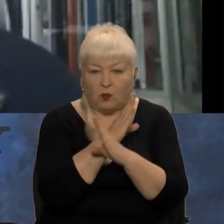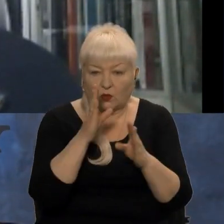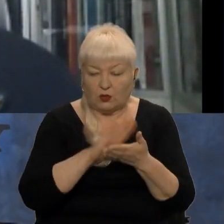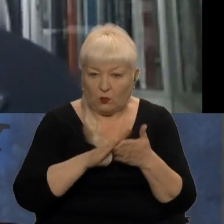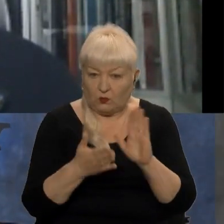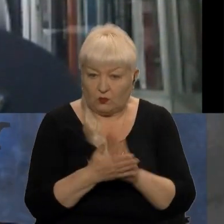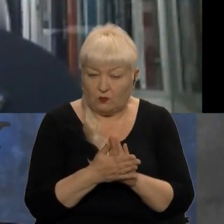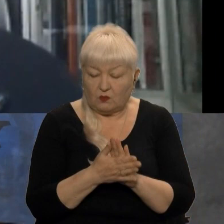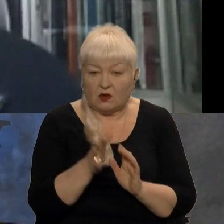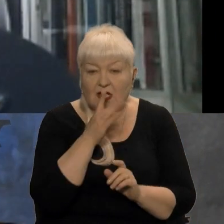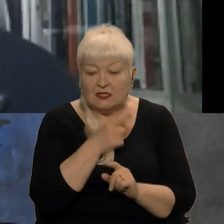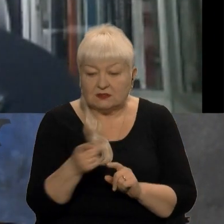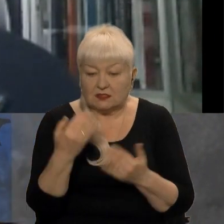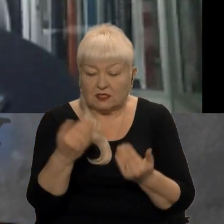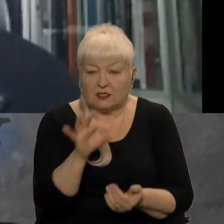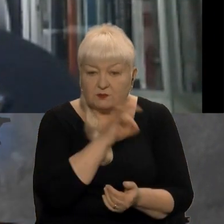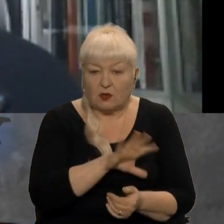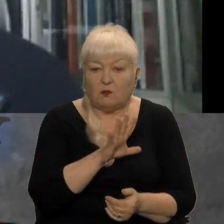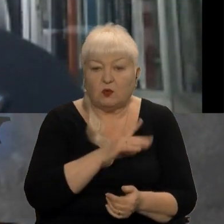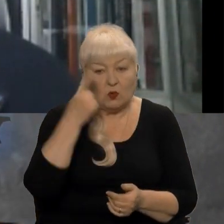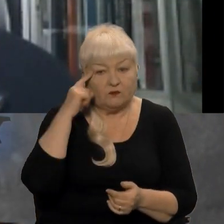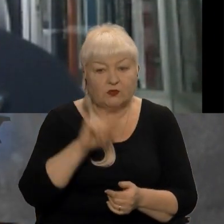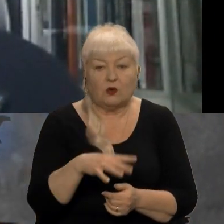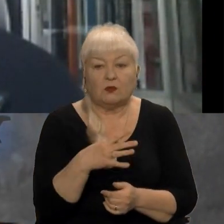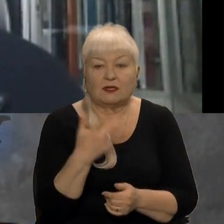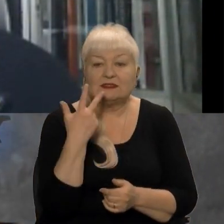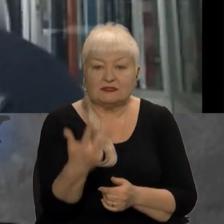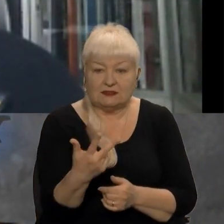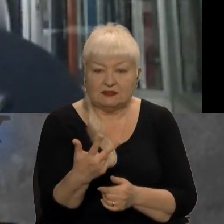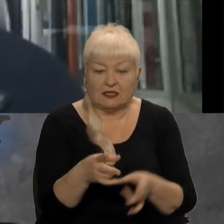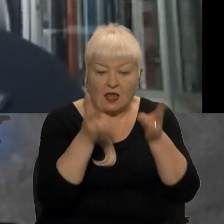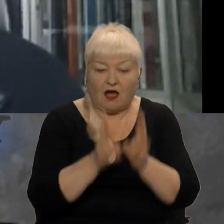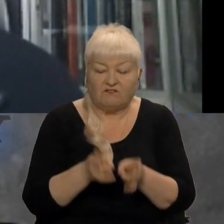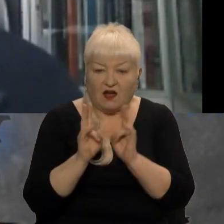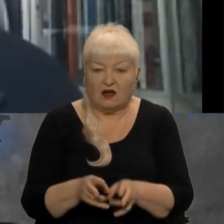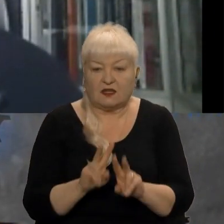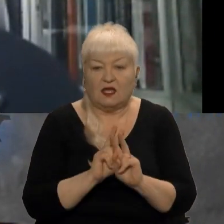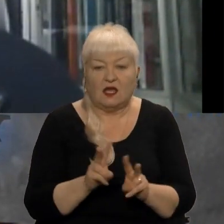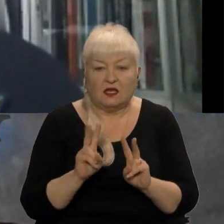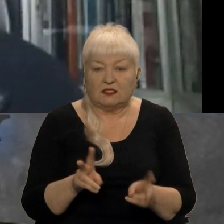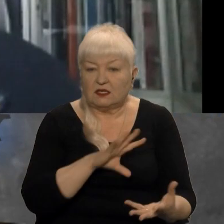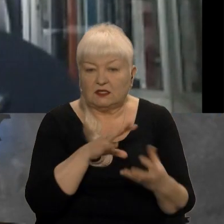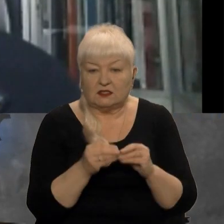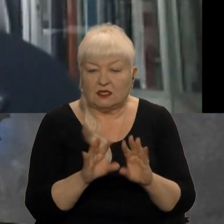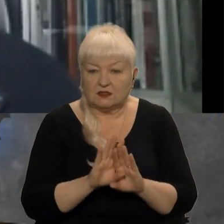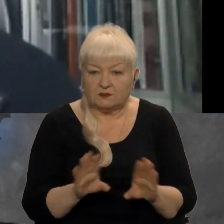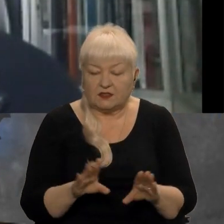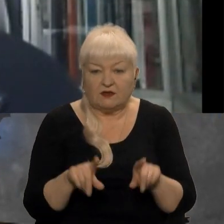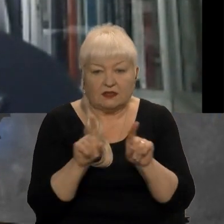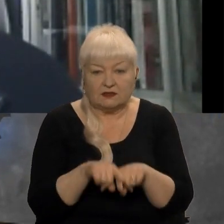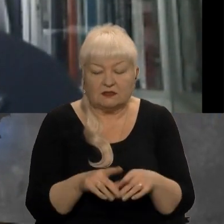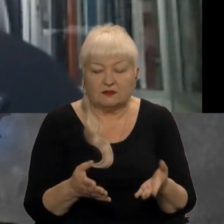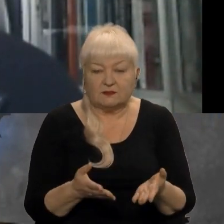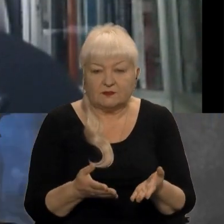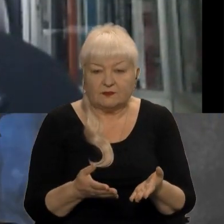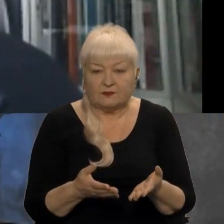За час їх експлуатації було відомо три аварії, які не призвели, тобто авіаційні випадки, які не